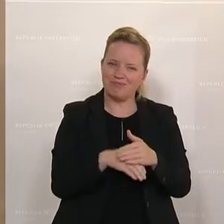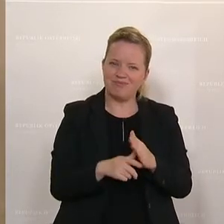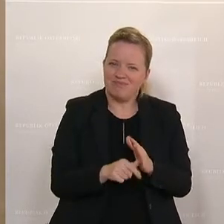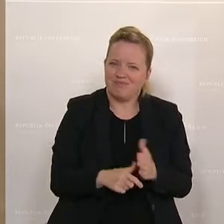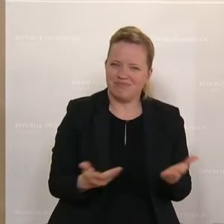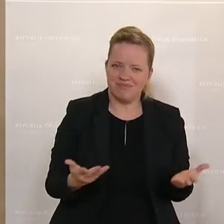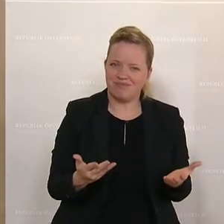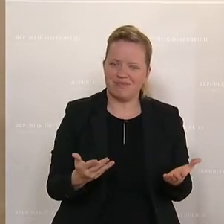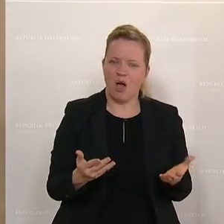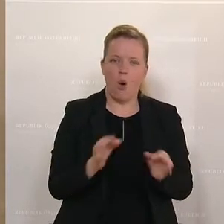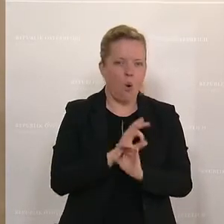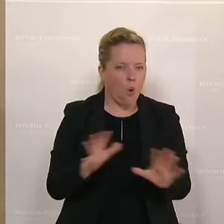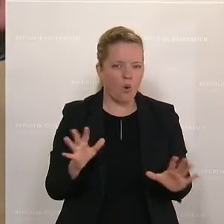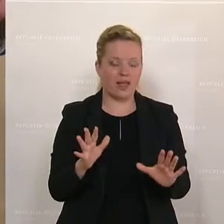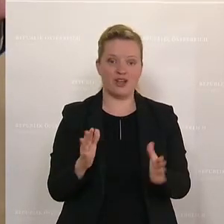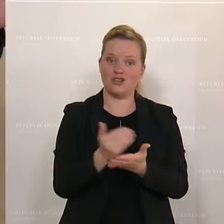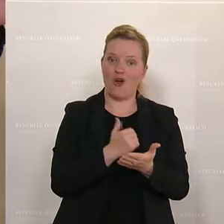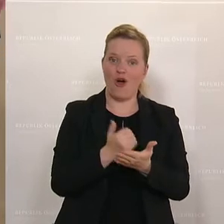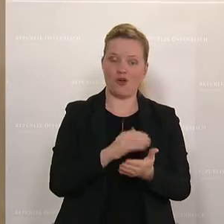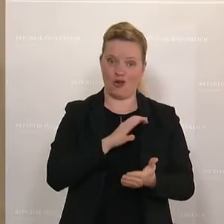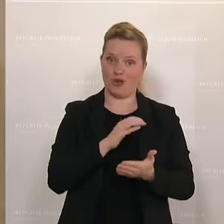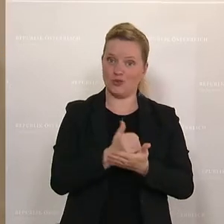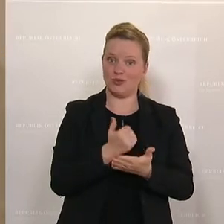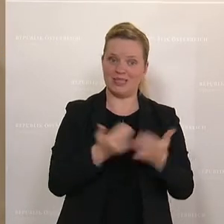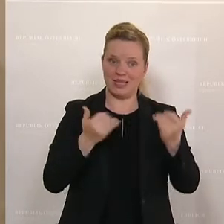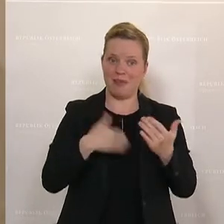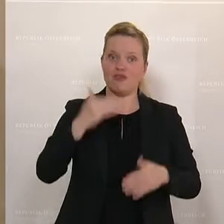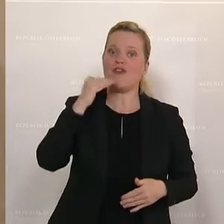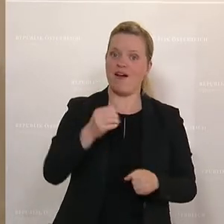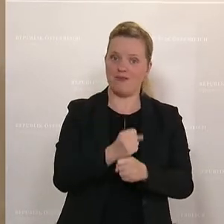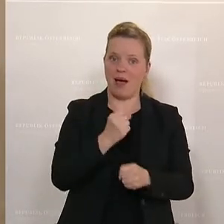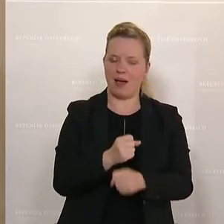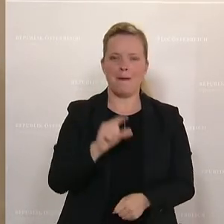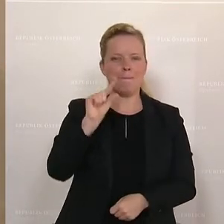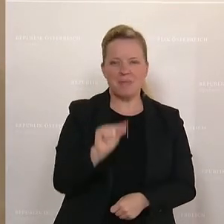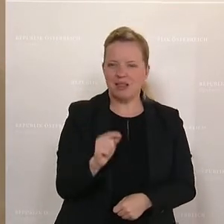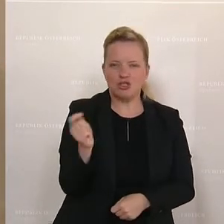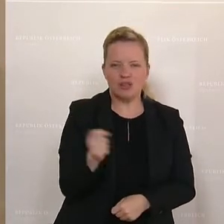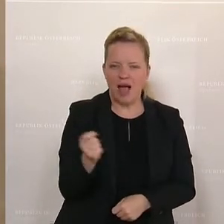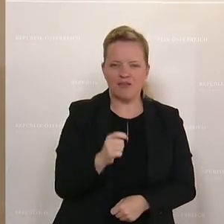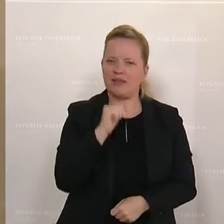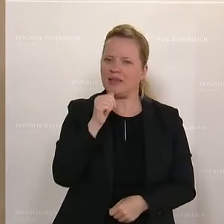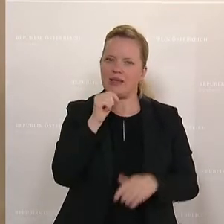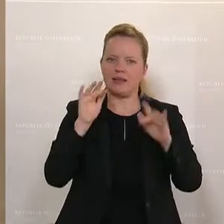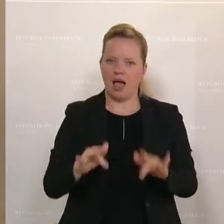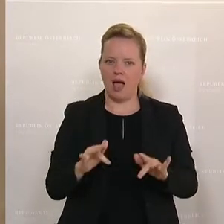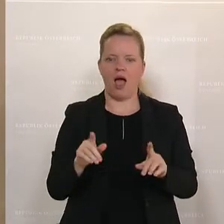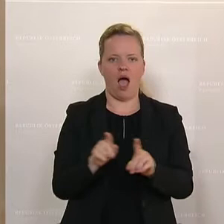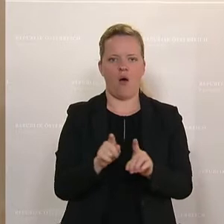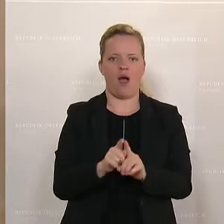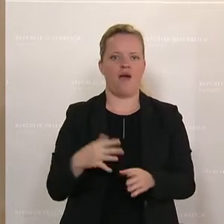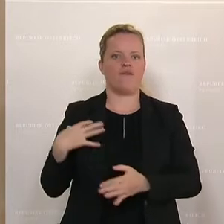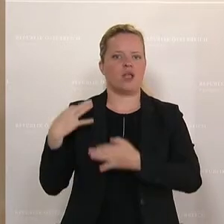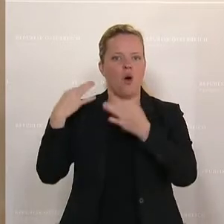zu nutzen, sie schärfer zu machen, wo keine Mindeststrafen vorgesehen sind, wo bei Wiederholungsfall es